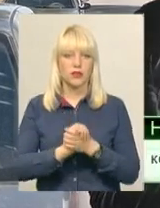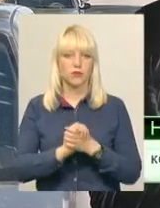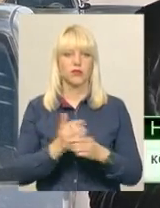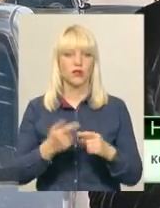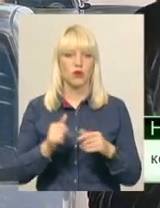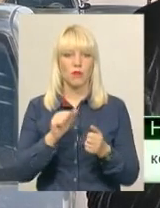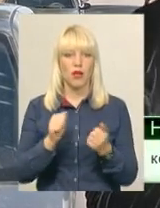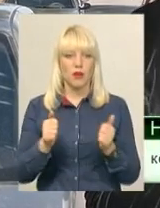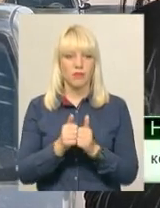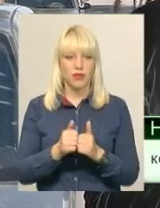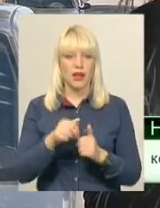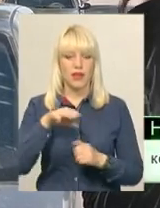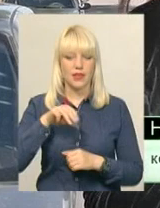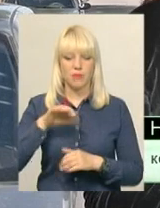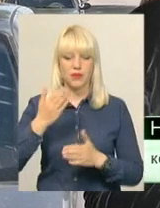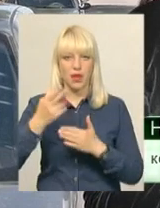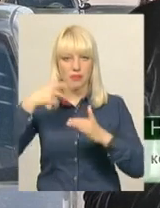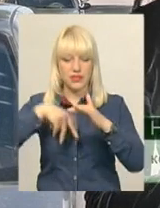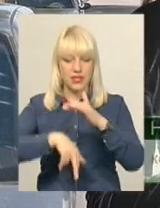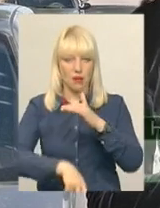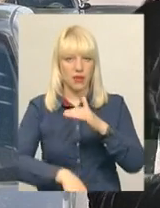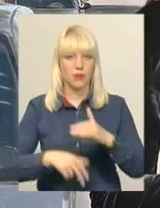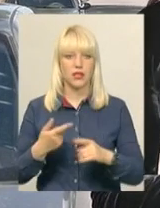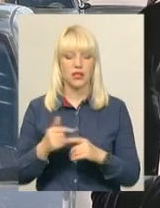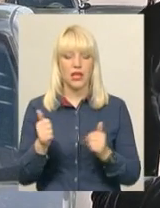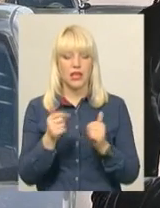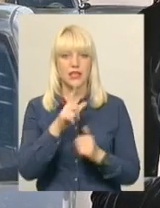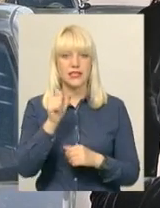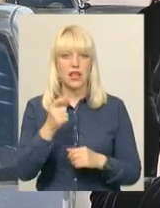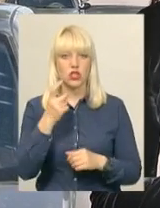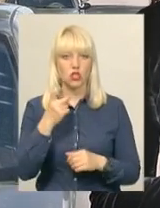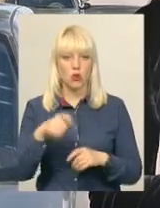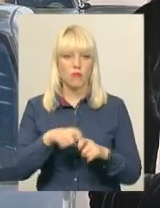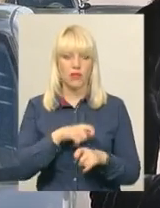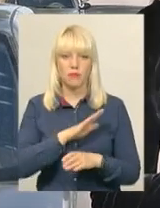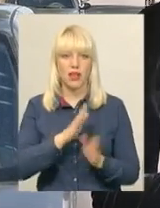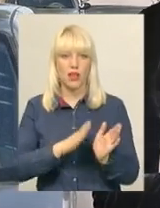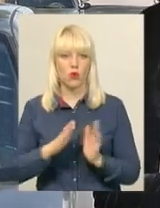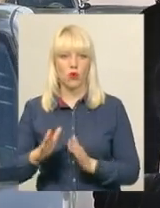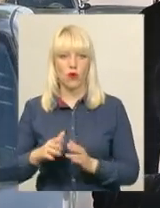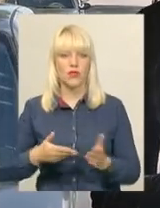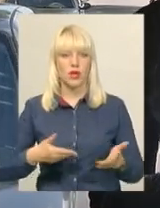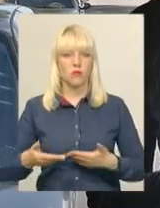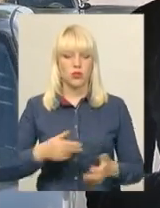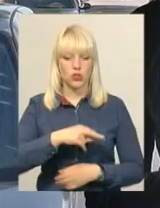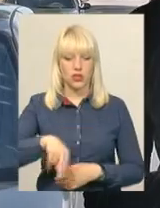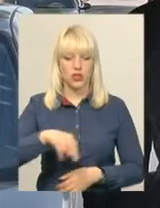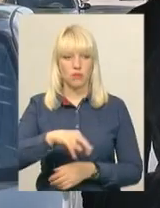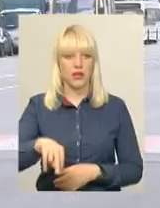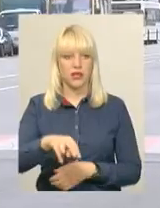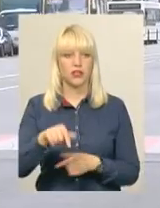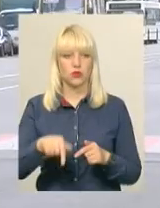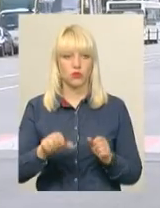ТЕМП є підземний пішохідний перехід і за 100 метрів від неї нерегульований пішохідний перехід. Зараз тут може з'явитися і